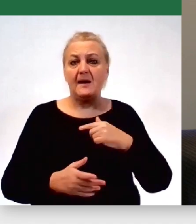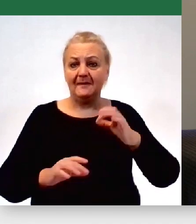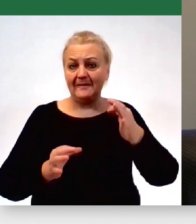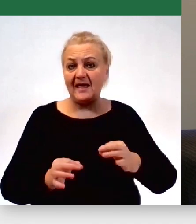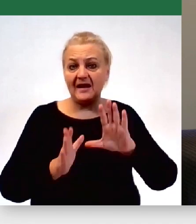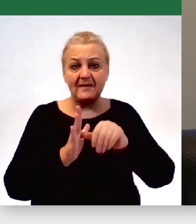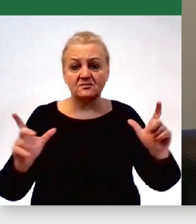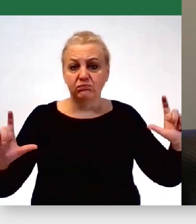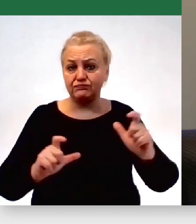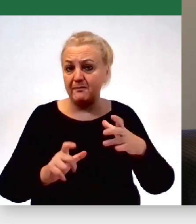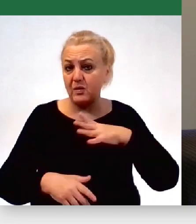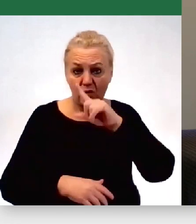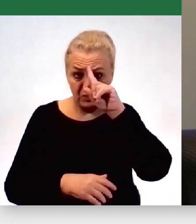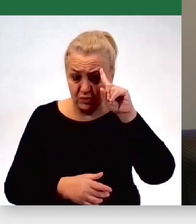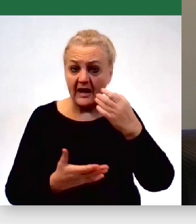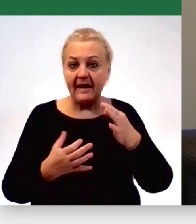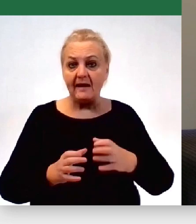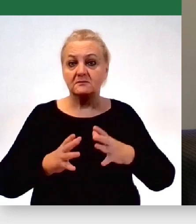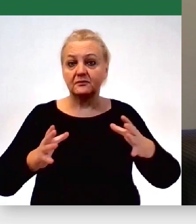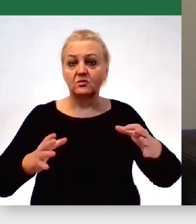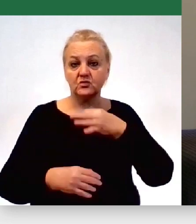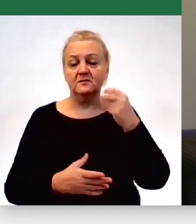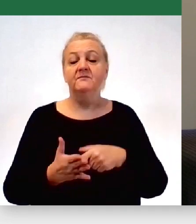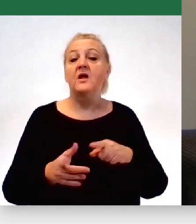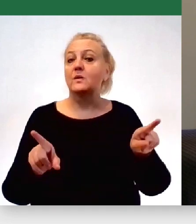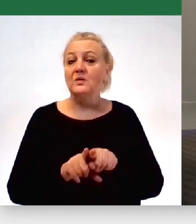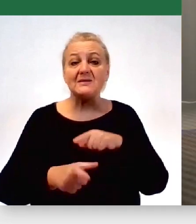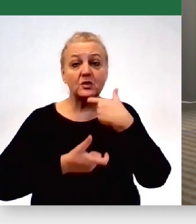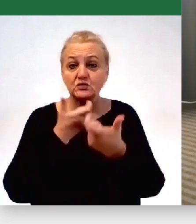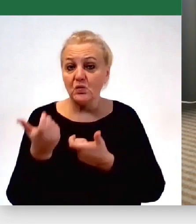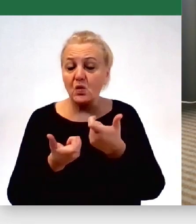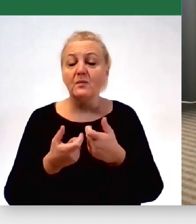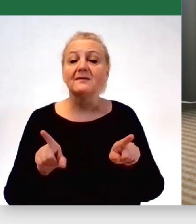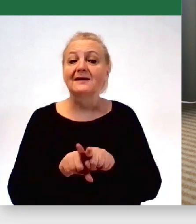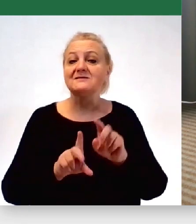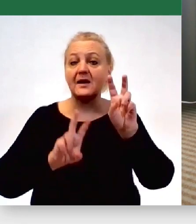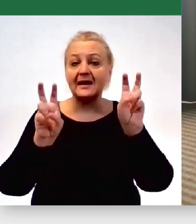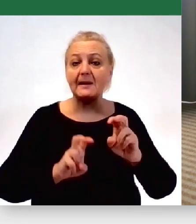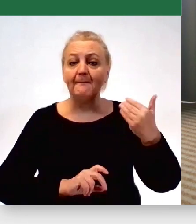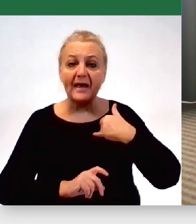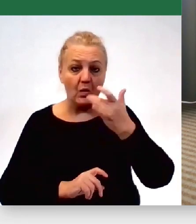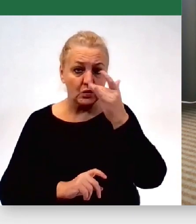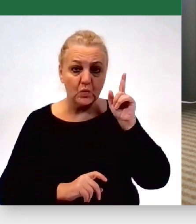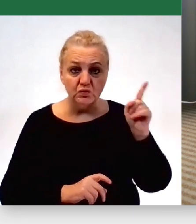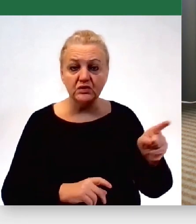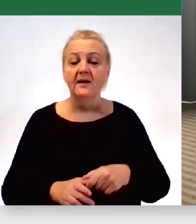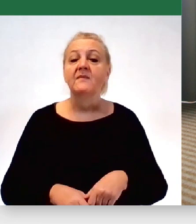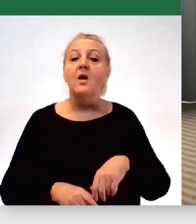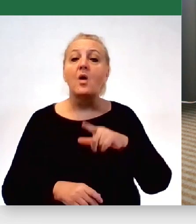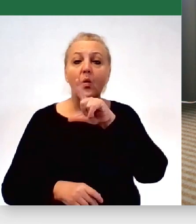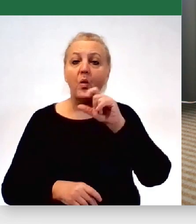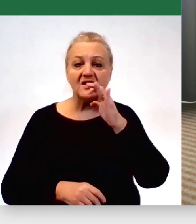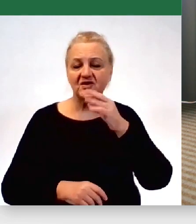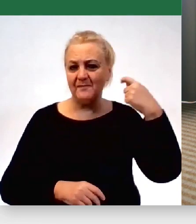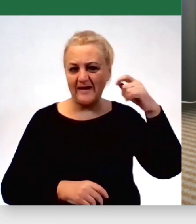rosnącym. To samo zrobiliśmy, jeśli chodzi o kryzys na Białorusi. Na Białorusi Łukaszenka, gdzie